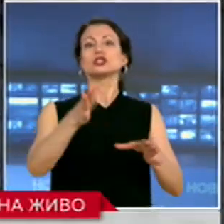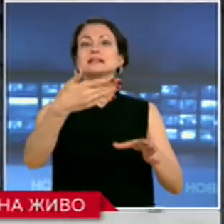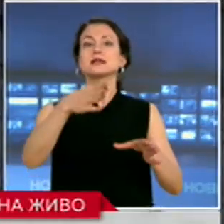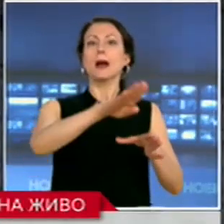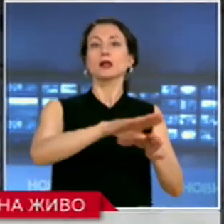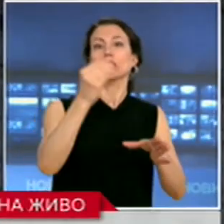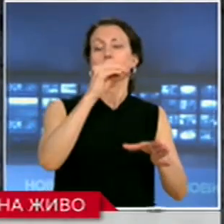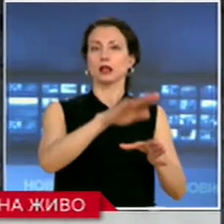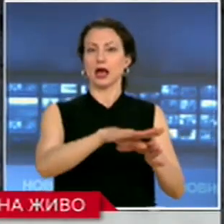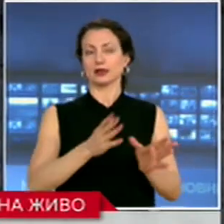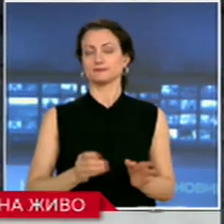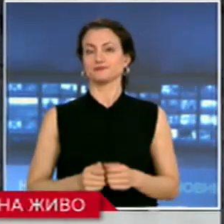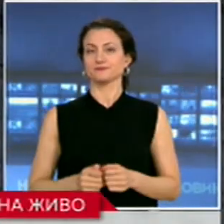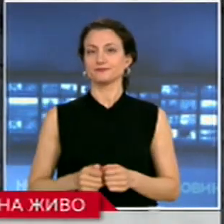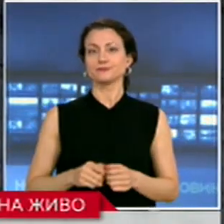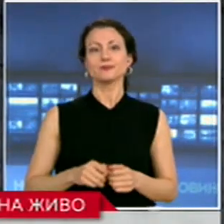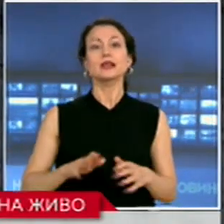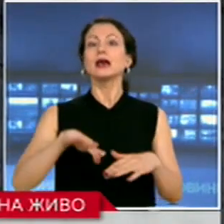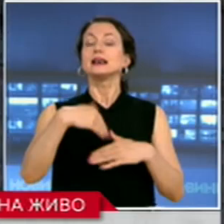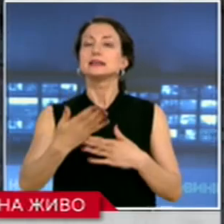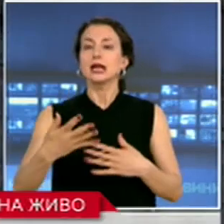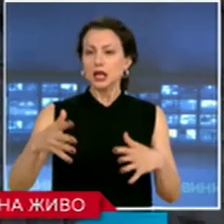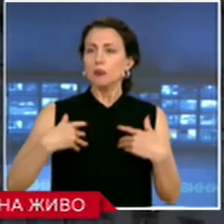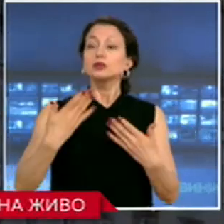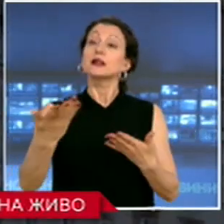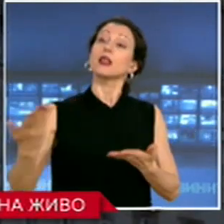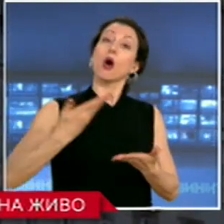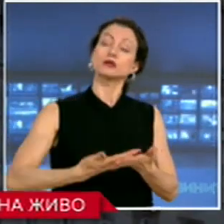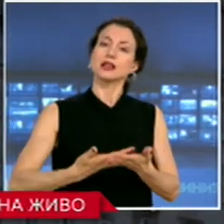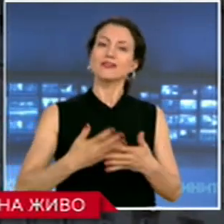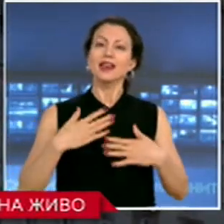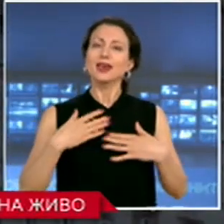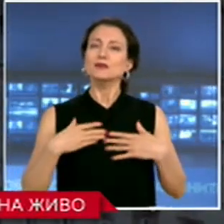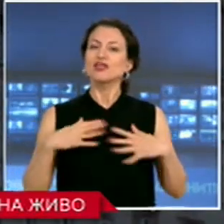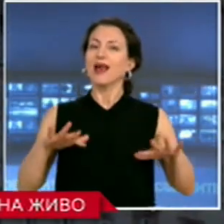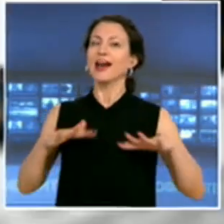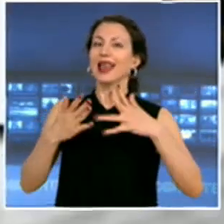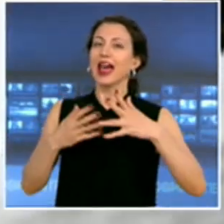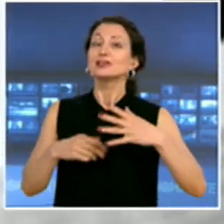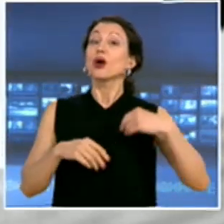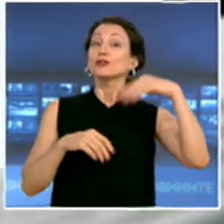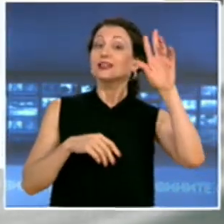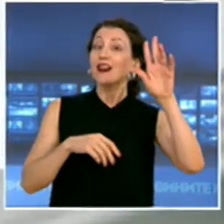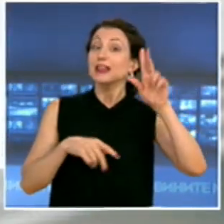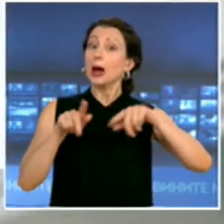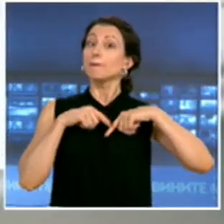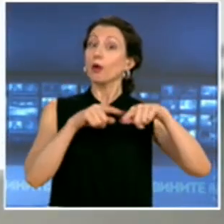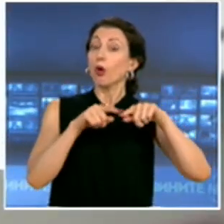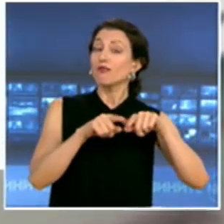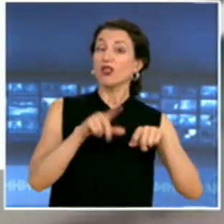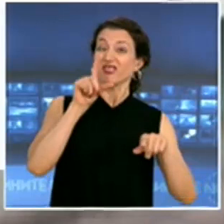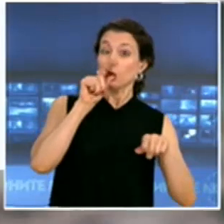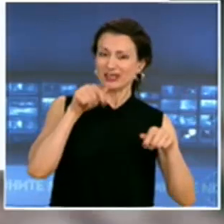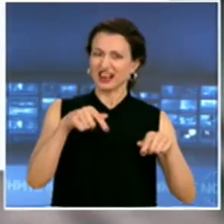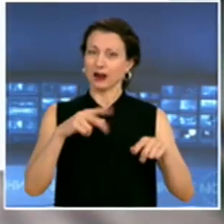След поисканата оставка, имаше и реакция от главния прокурор Иван Гешев. Той отговори в твит, като заяви, че цитирам,